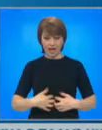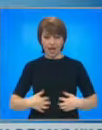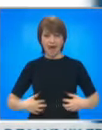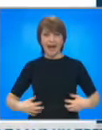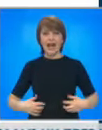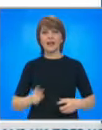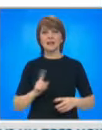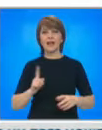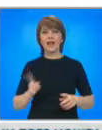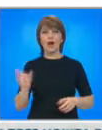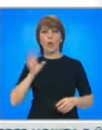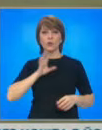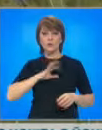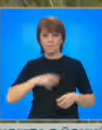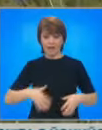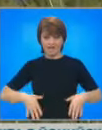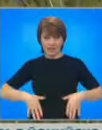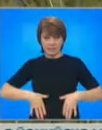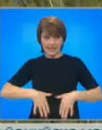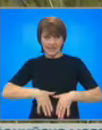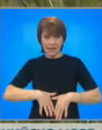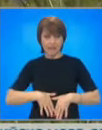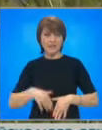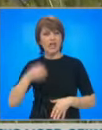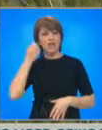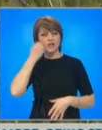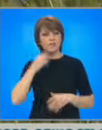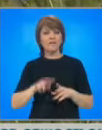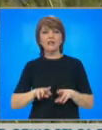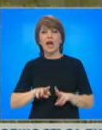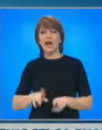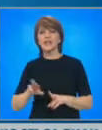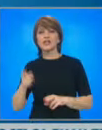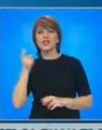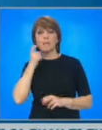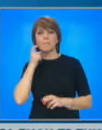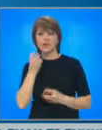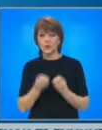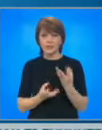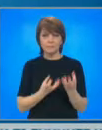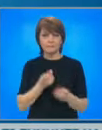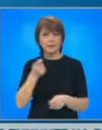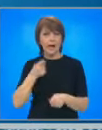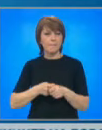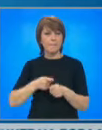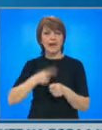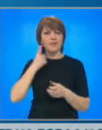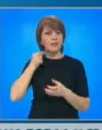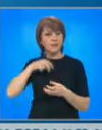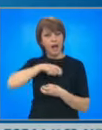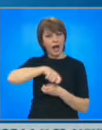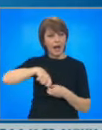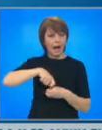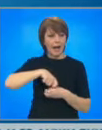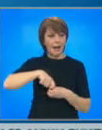Калчев и отец Матей Пелображенски. Като използват различни билки, двамата забъркват мехлем и го изпробват първо